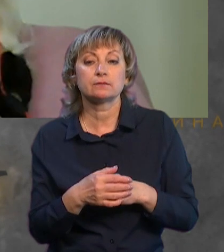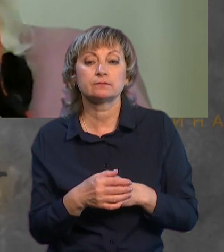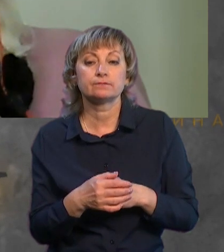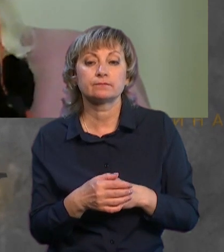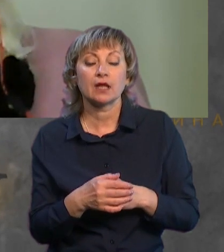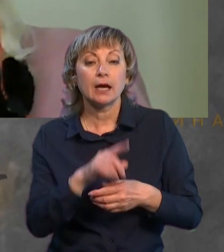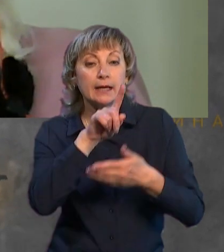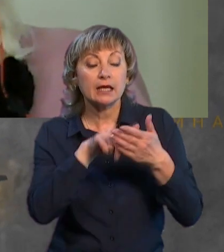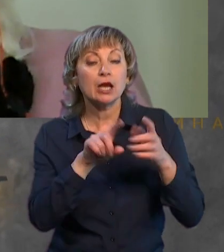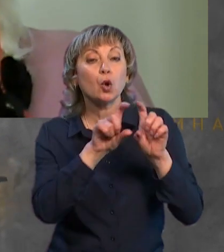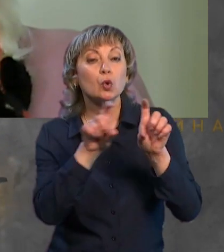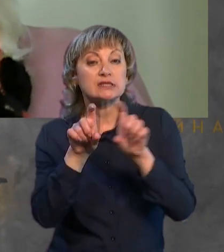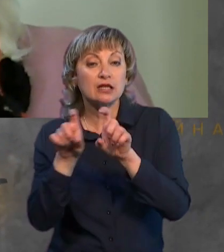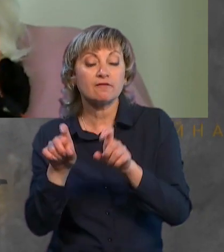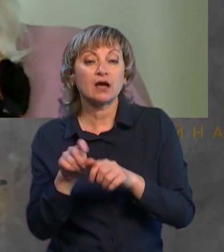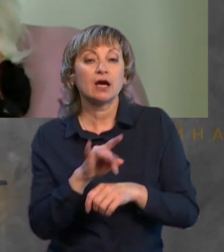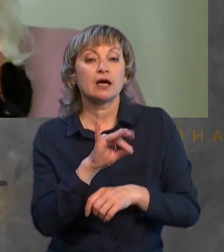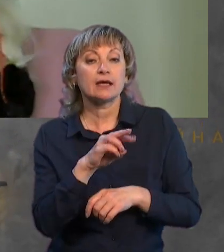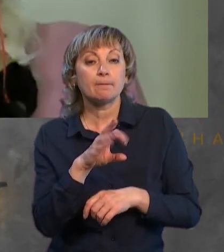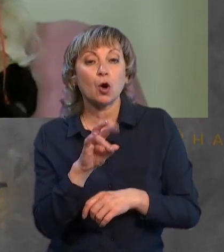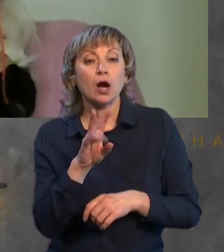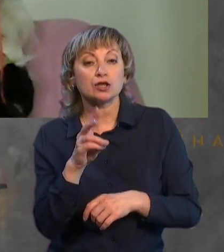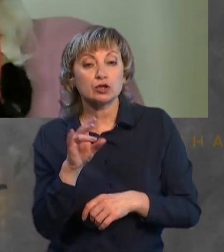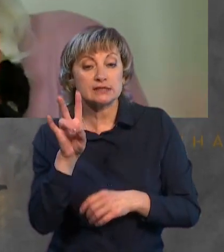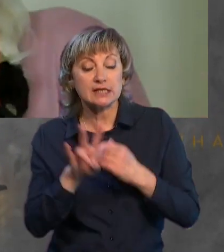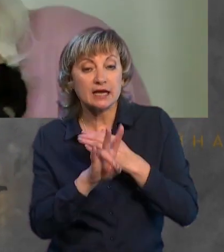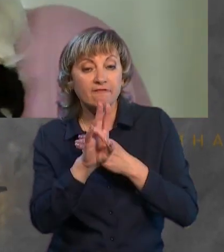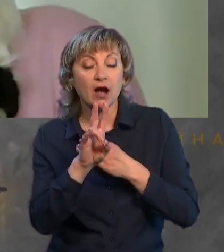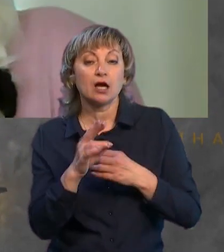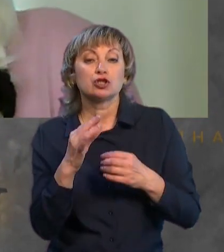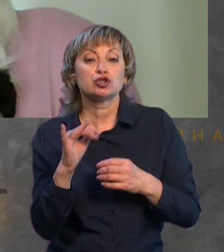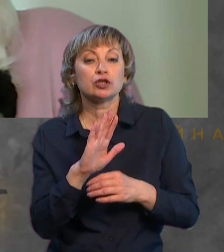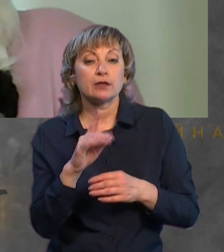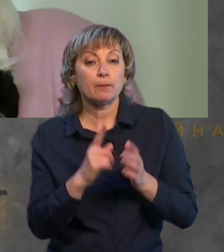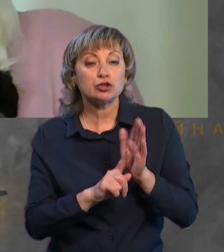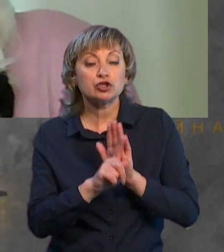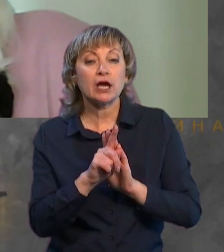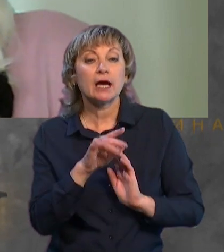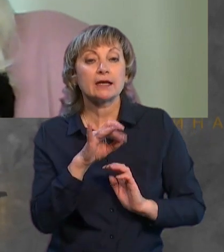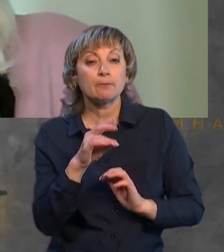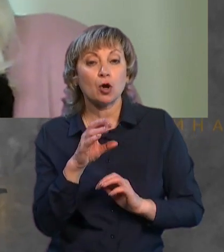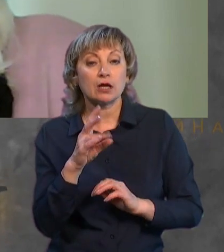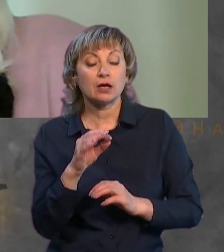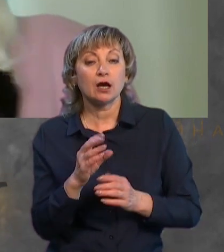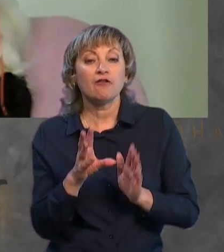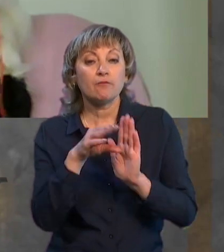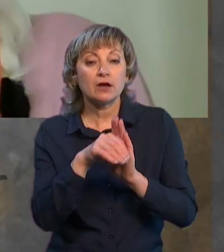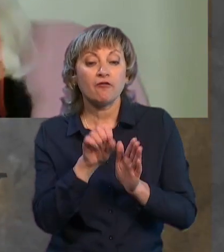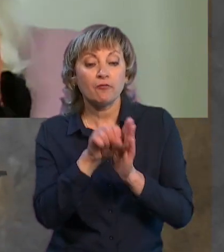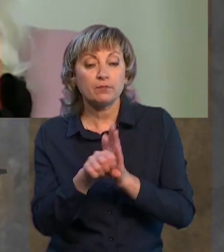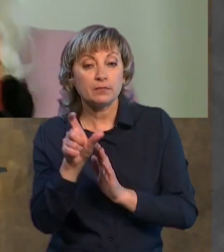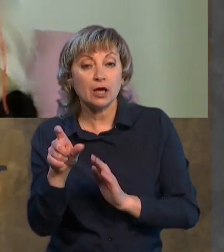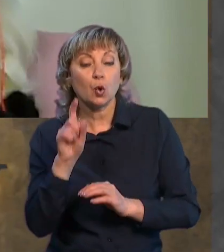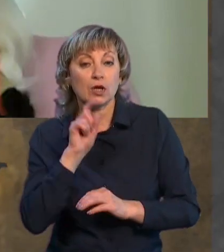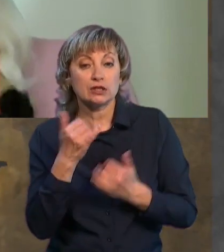релігійні установи, як Римко-Католицька Церква. Чи не почне Римко-Католицька Церква вписувати індульгенції вбивцям українців